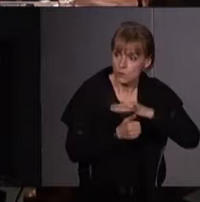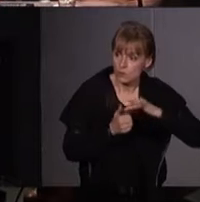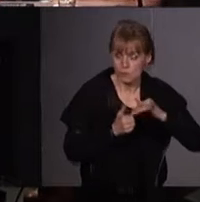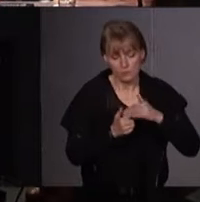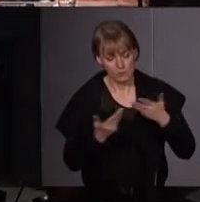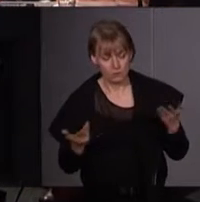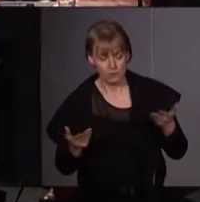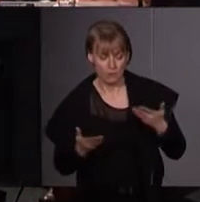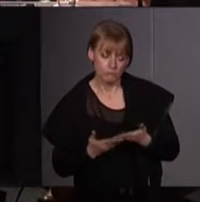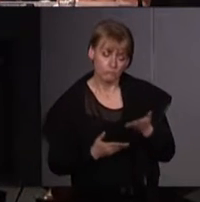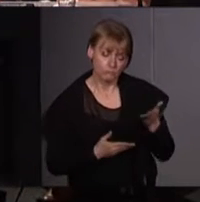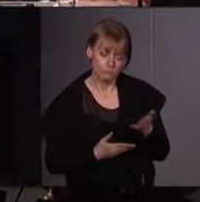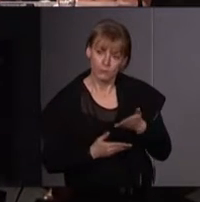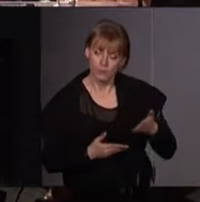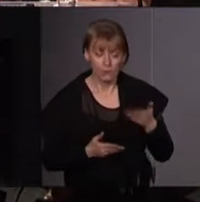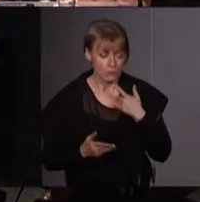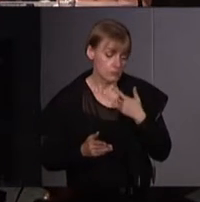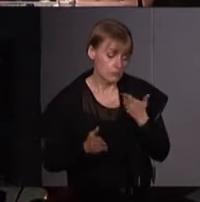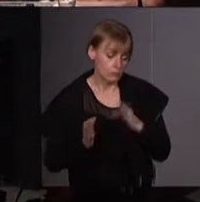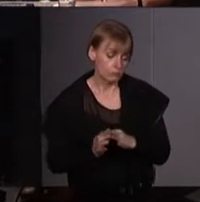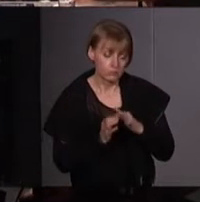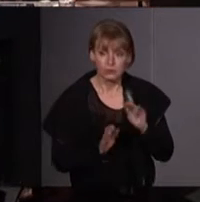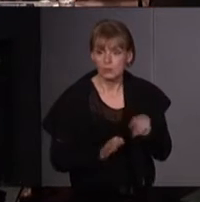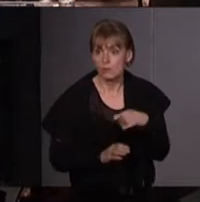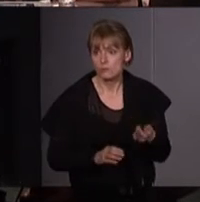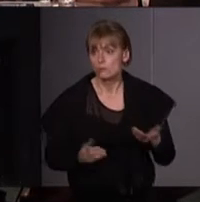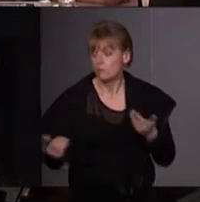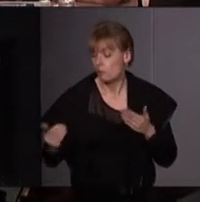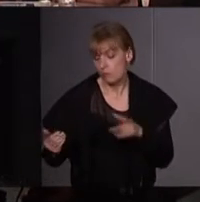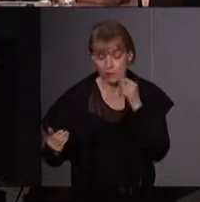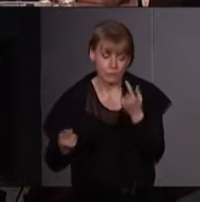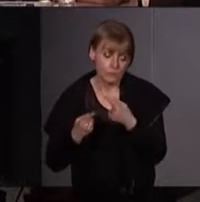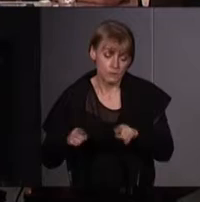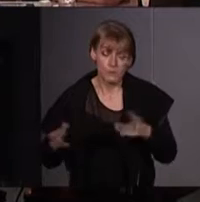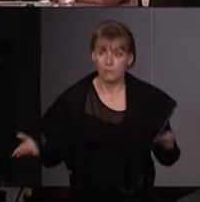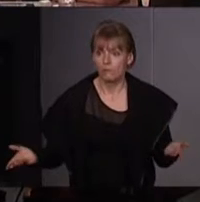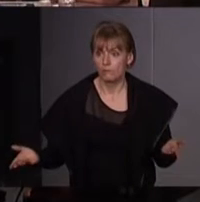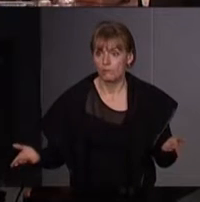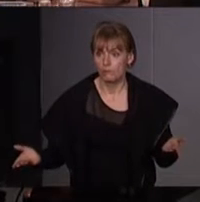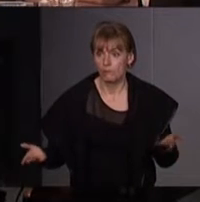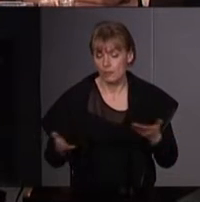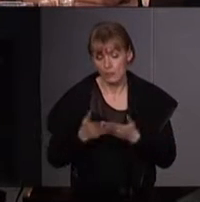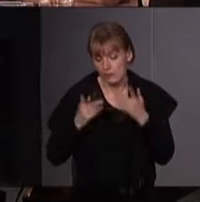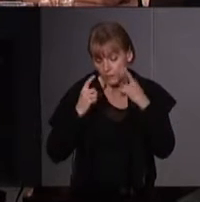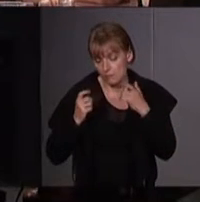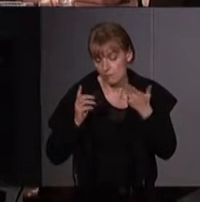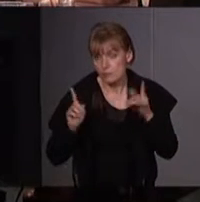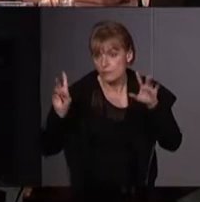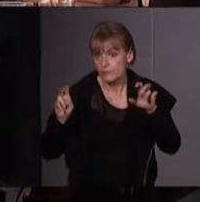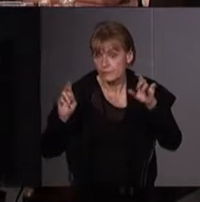une position par nature, par nature différente des hommes, ce qui s'appelle la théorie essentialiste.